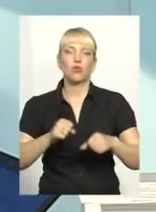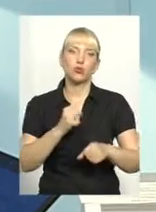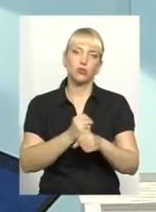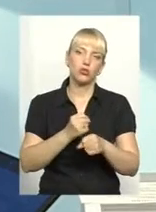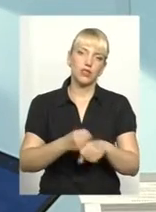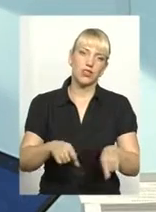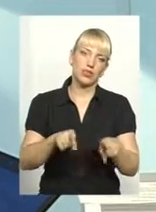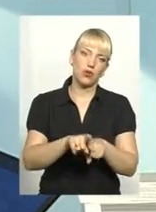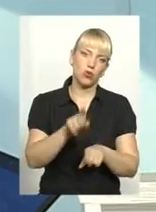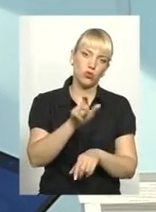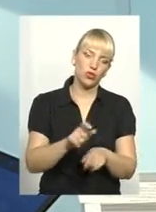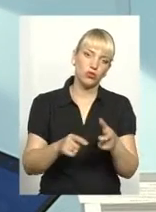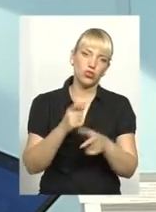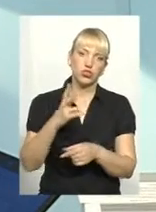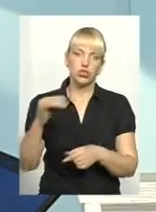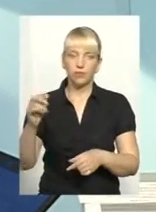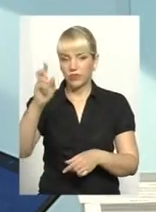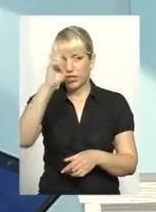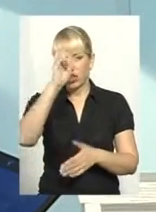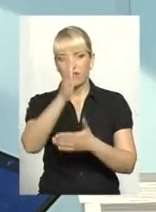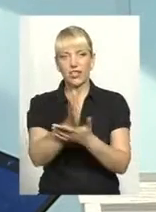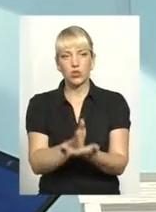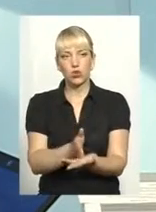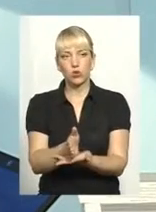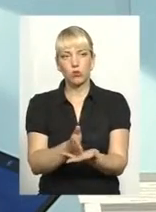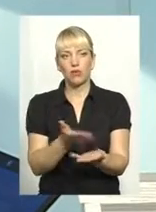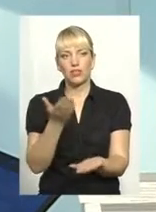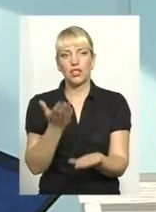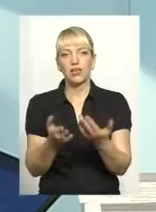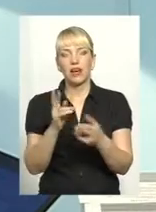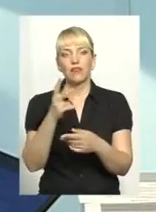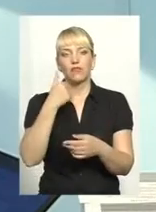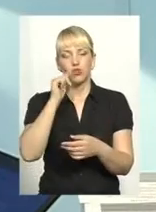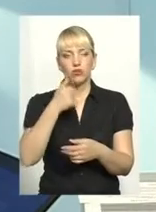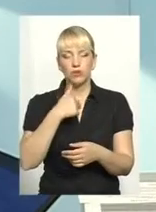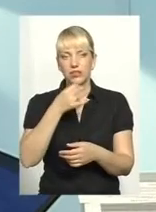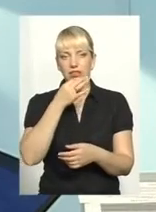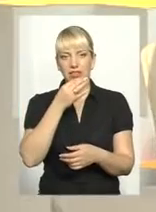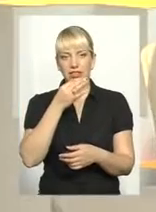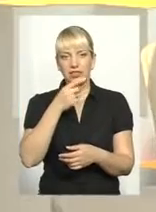людиною, чи він не зможе. Тобто, державний службовець, як вчора було зазначено, мені дуже